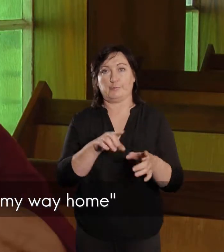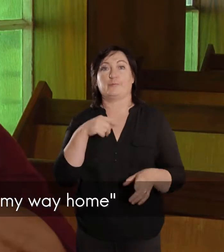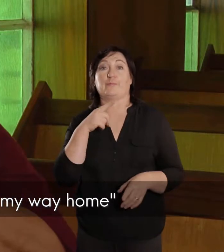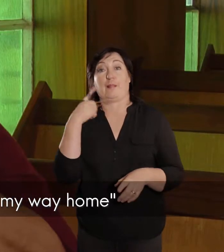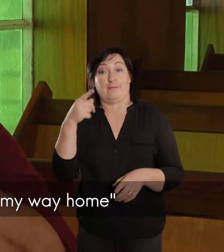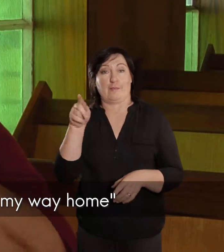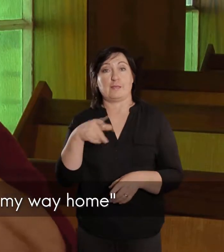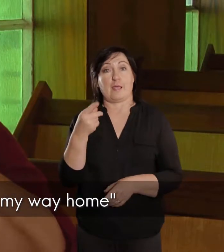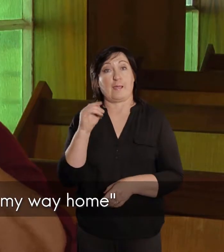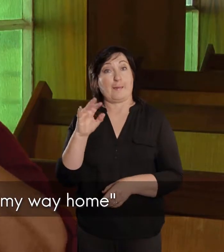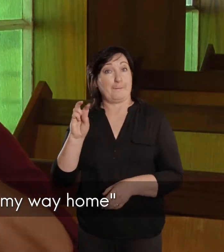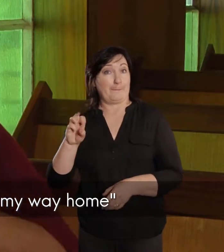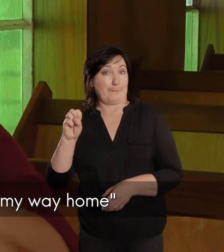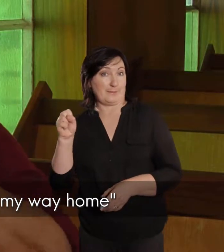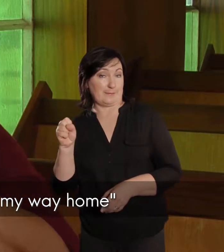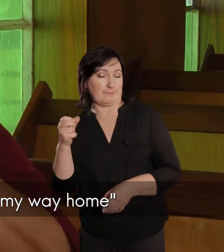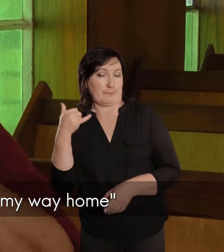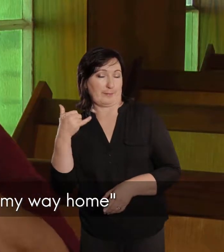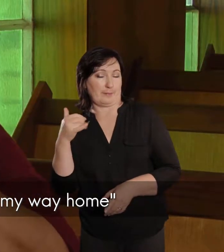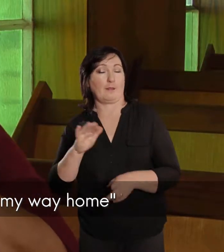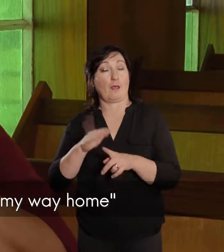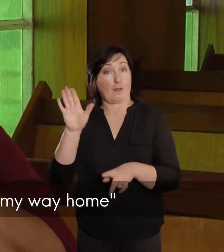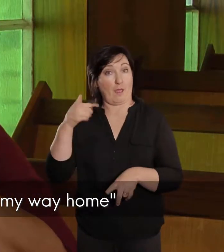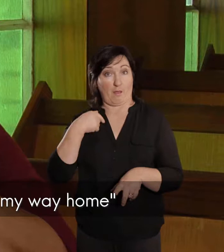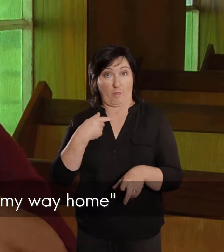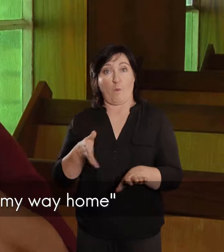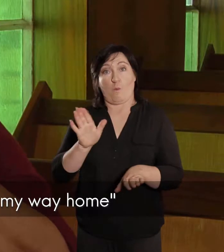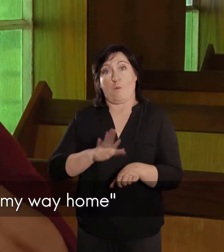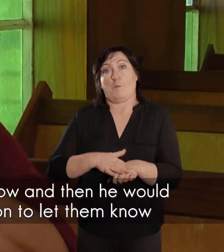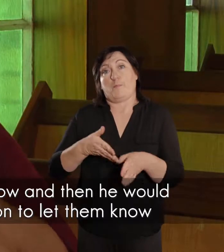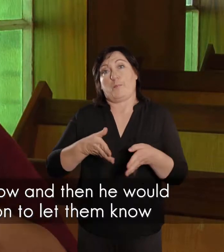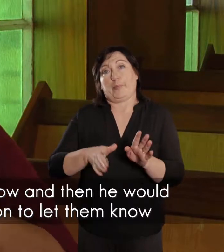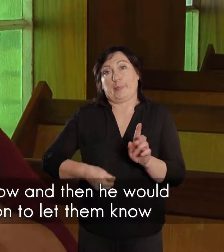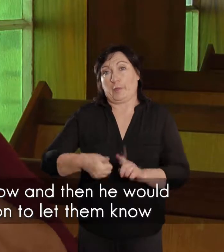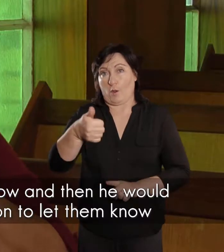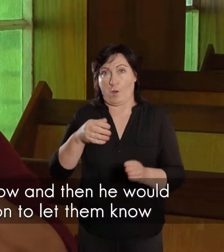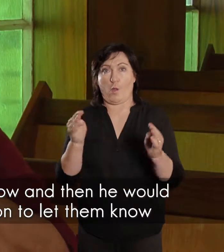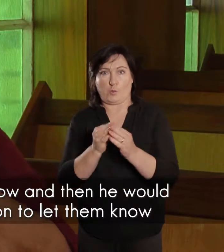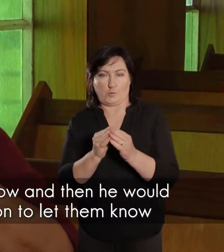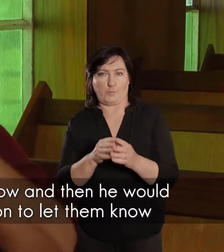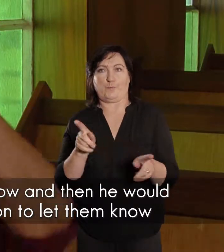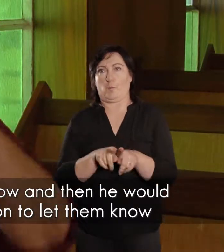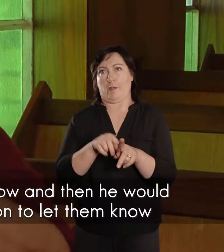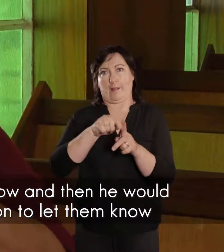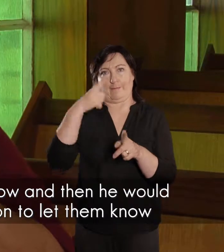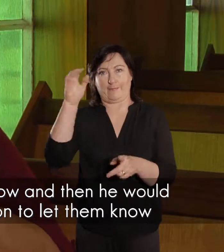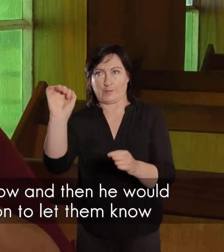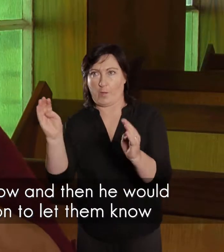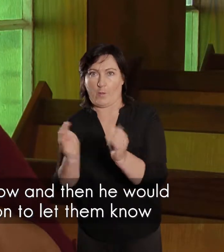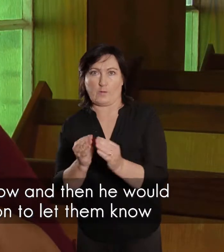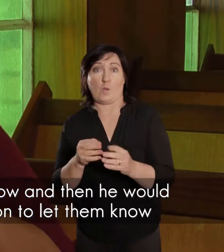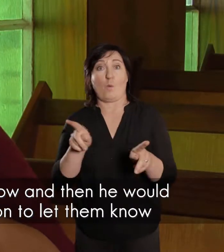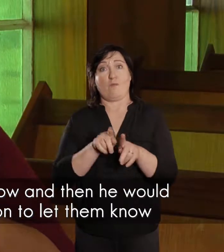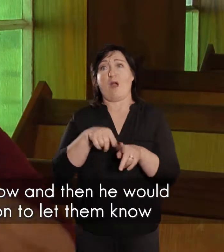Koms, ek is nou op pad terug, huis toe. Dan sal hy vir sy huis laat weet.